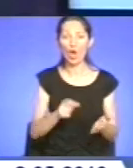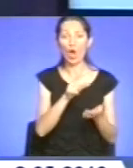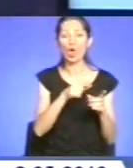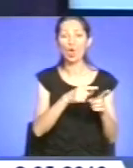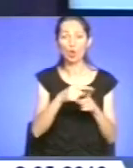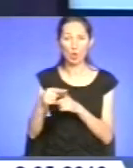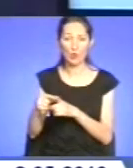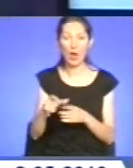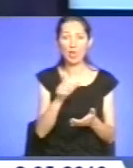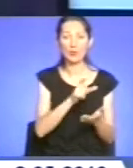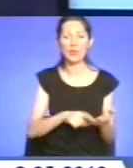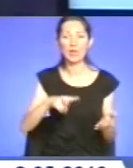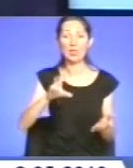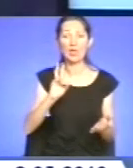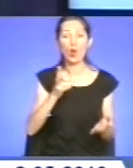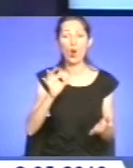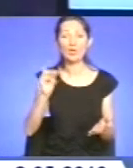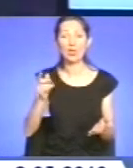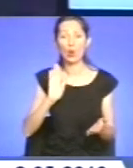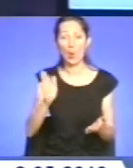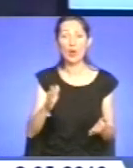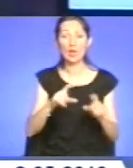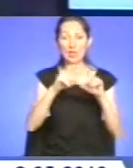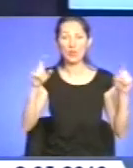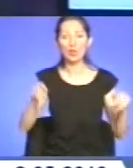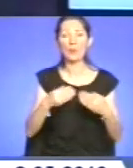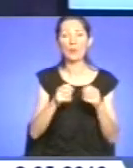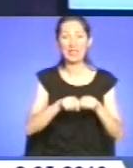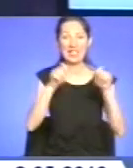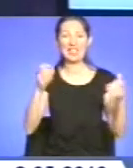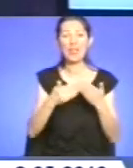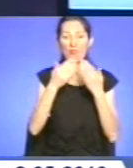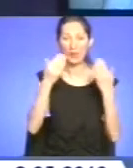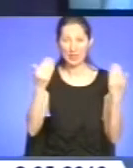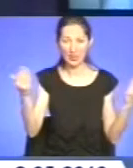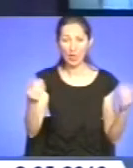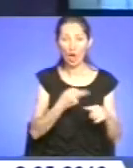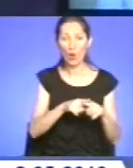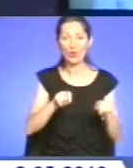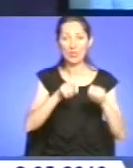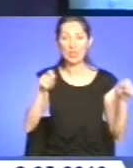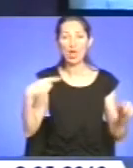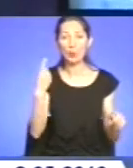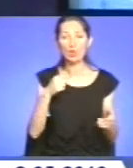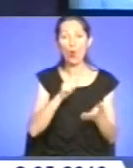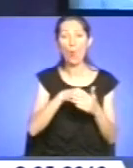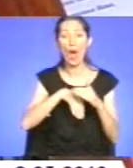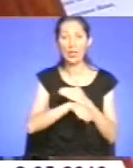присвяченої перемозі у Другій світовій війні, яку відкрили в обласному архіві. Детальніше у наступному сюжеті.